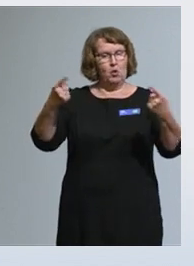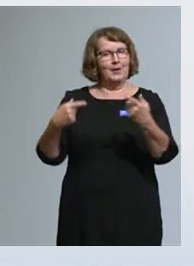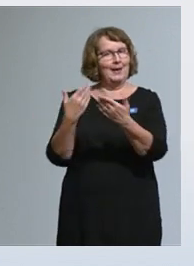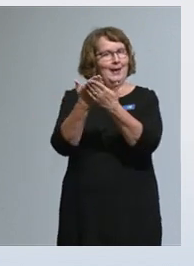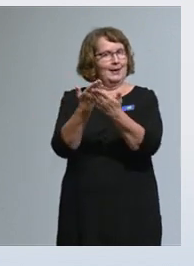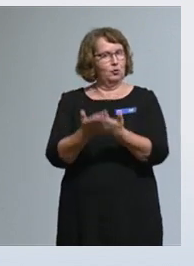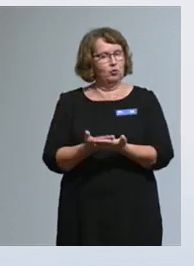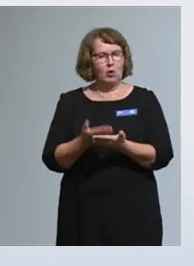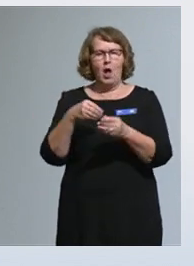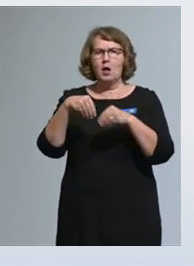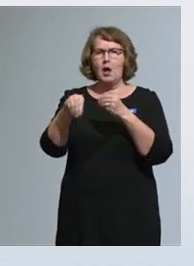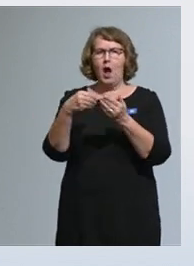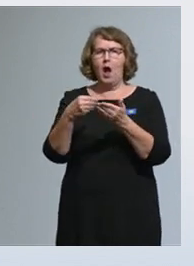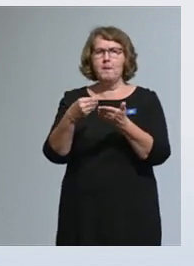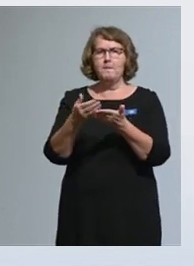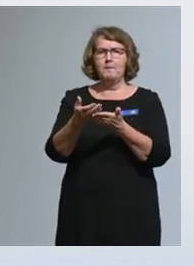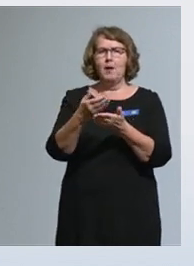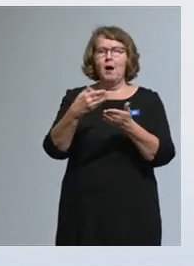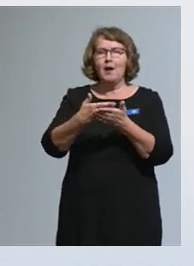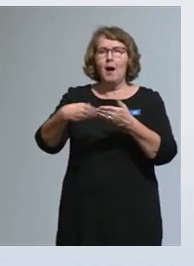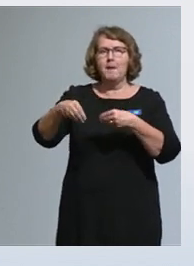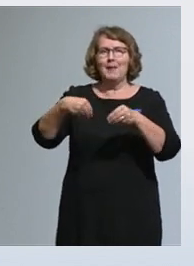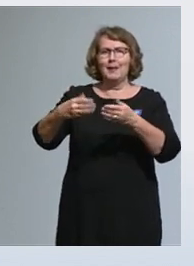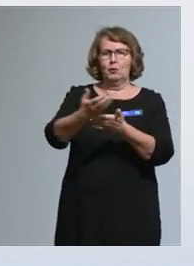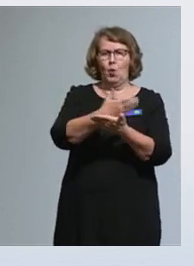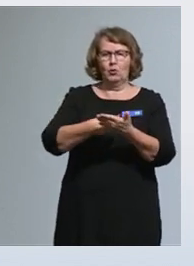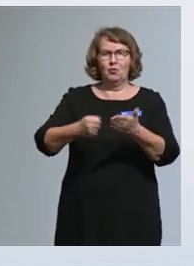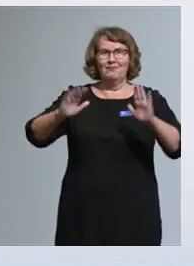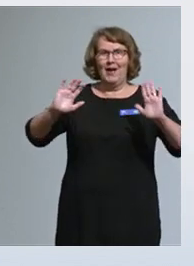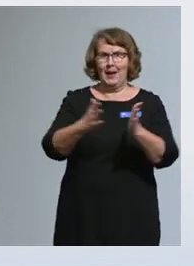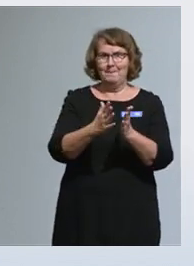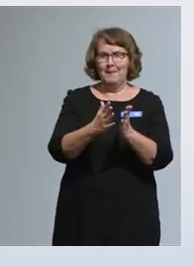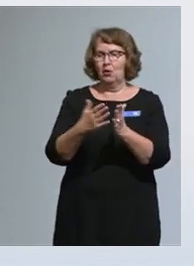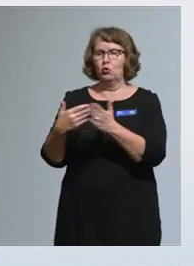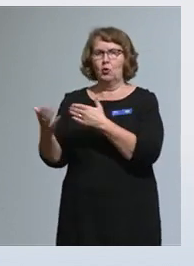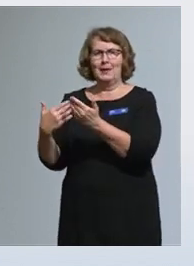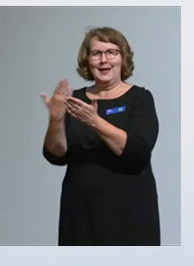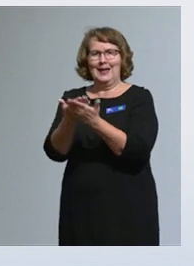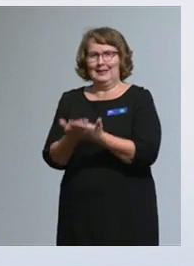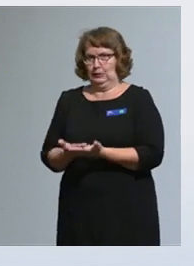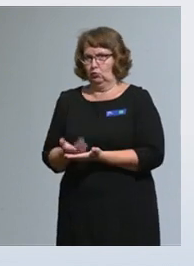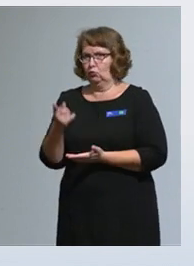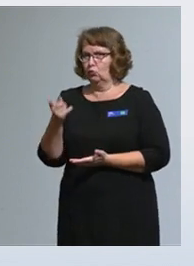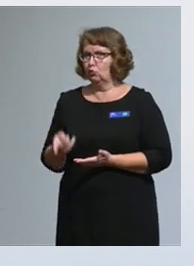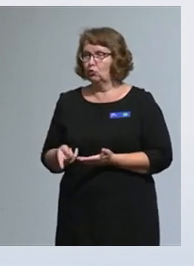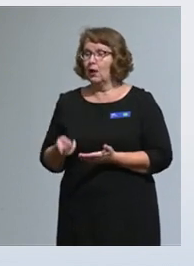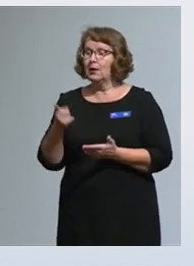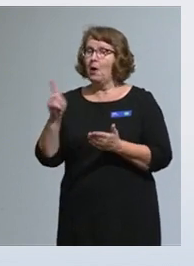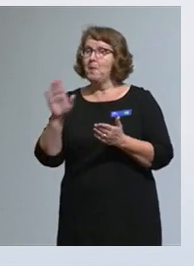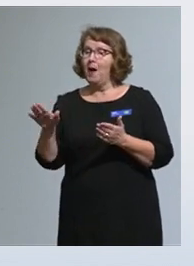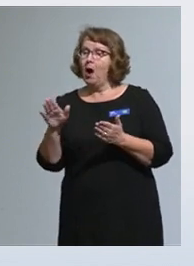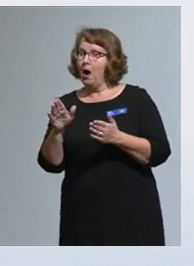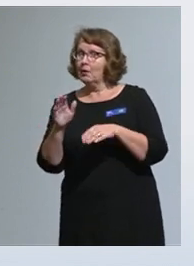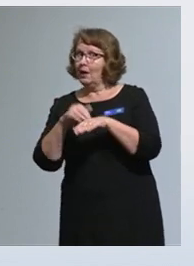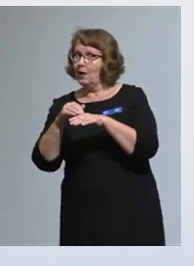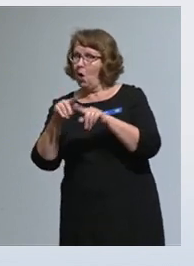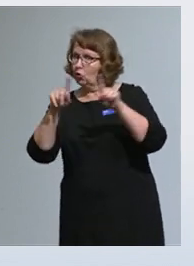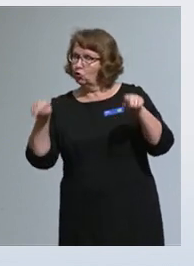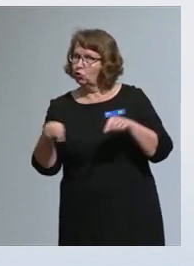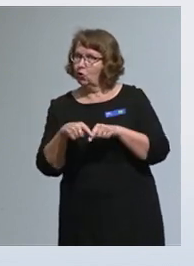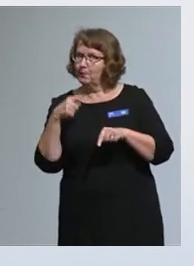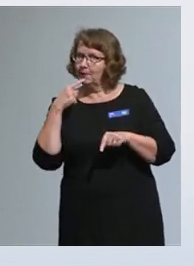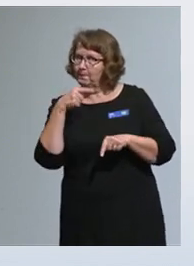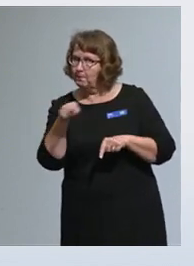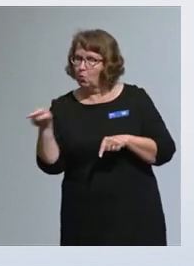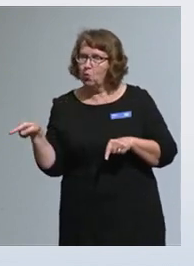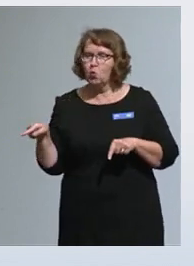rahapelituottojen vähenemisen johdosta. Yhtenä keinona tässä kannanotossa nähdään rahapelituottojen edusaajien